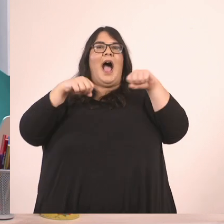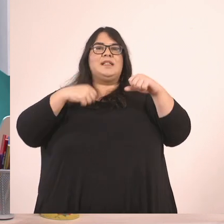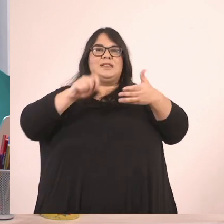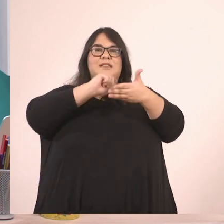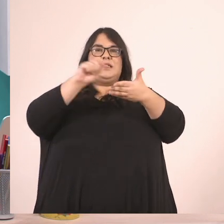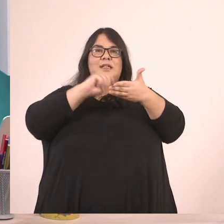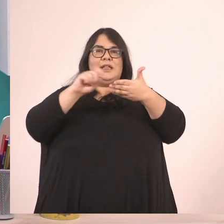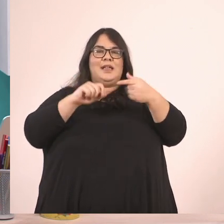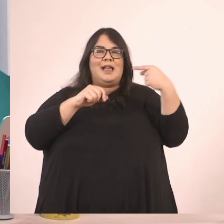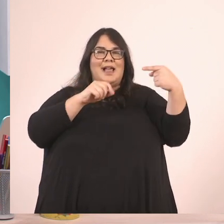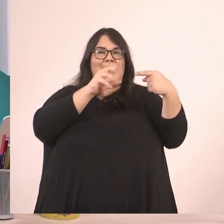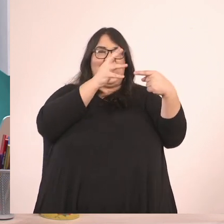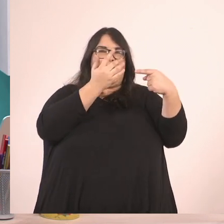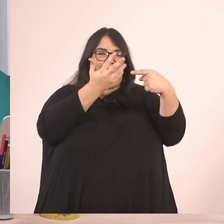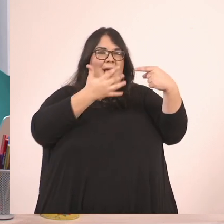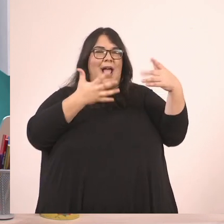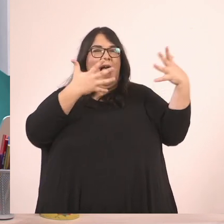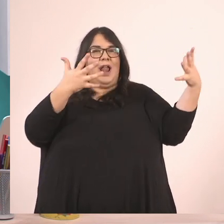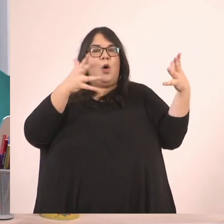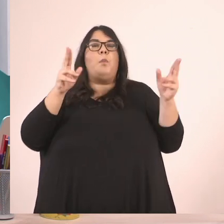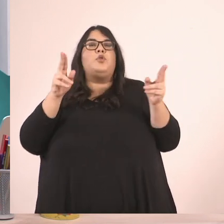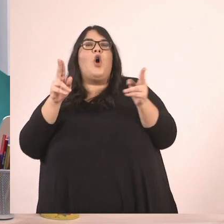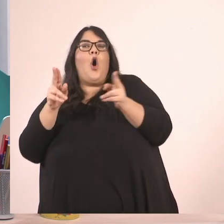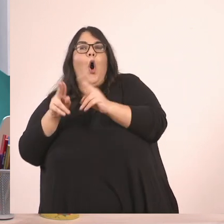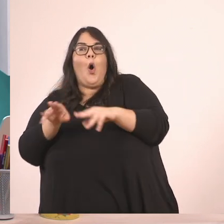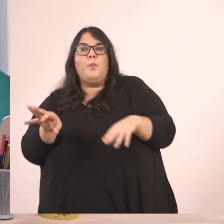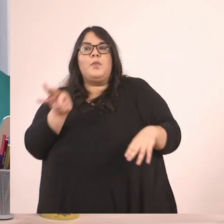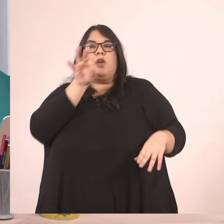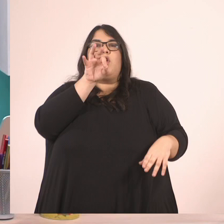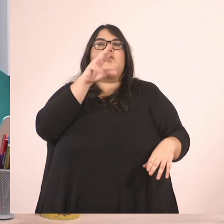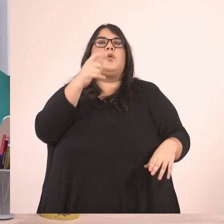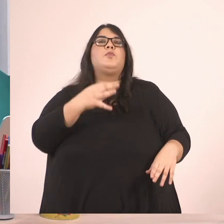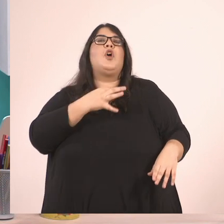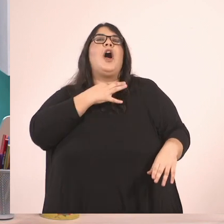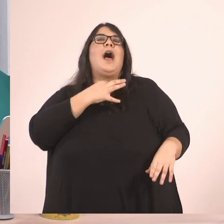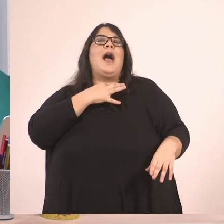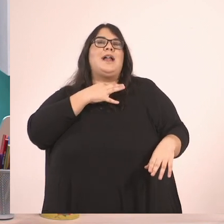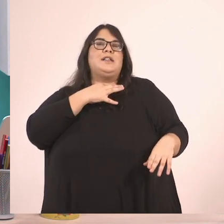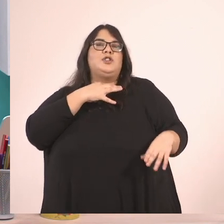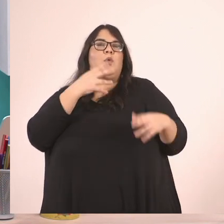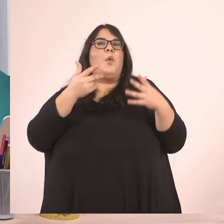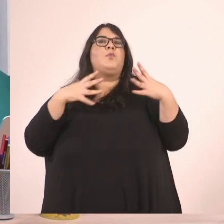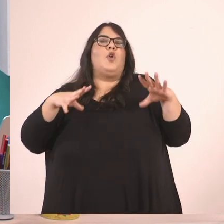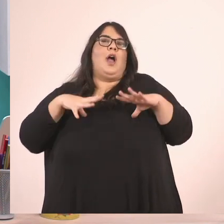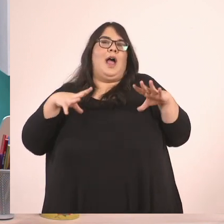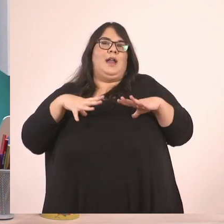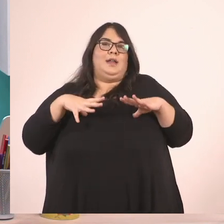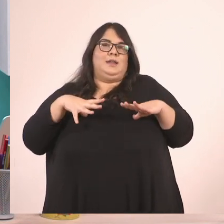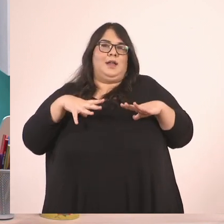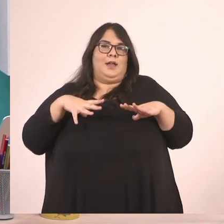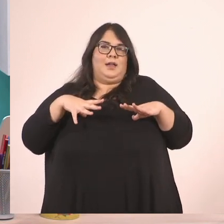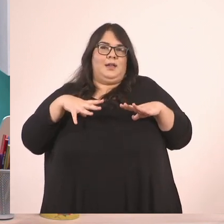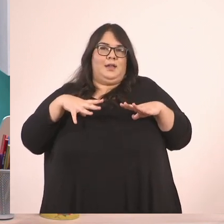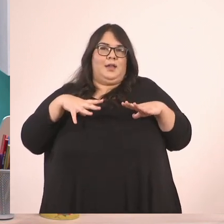το 3 τέταρτα, αντί για το 18 εικοστά τέταρτα. Θα μου είναι πολύ πιο εύκολο να κάνω τους προλαπτιασμούς μου,